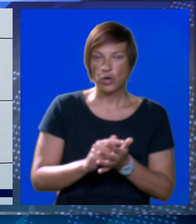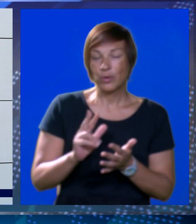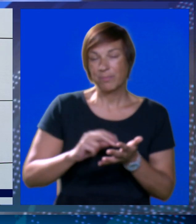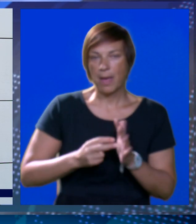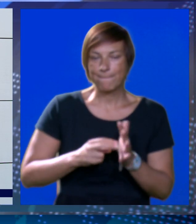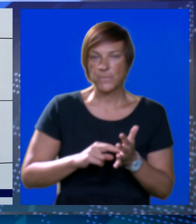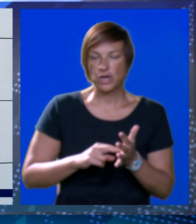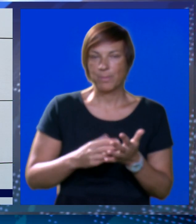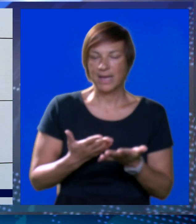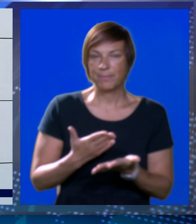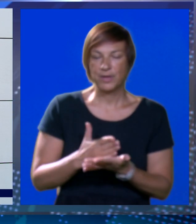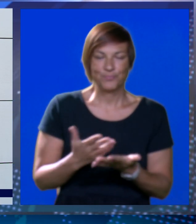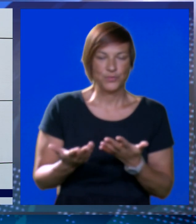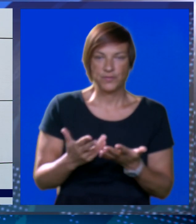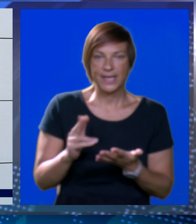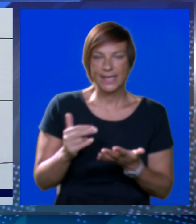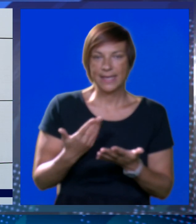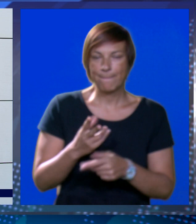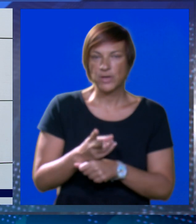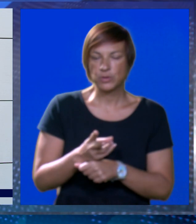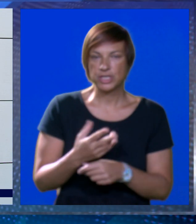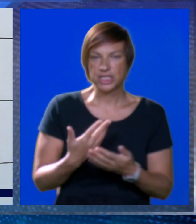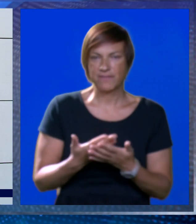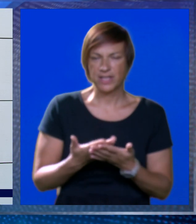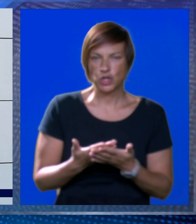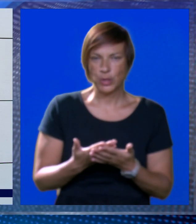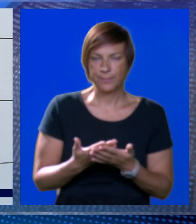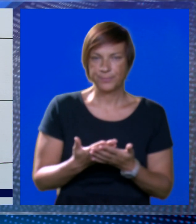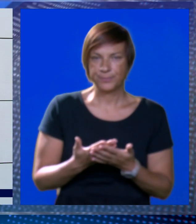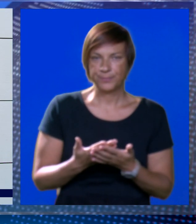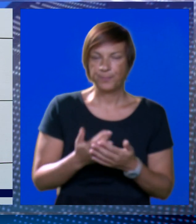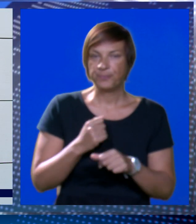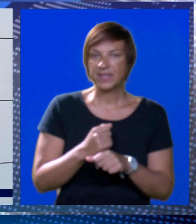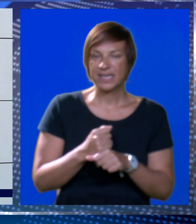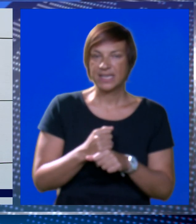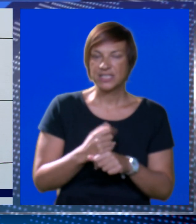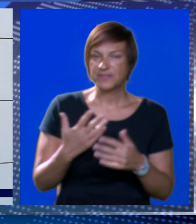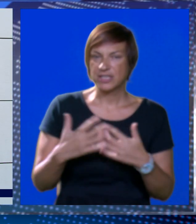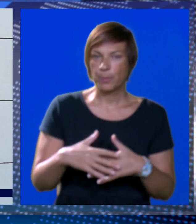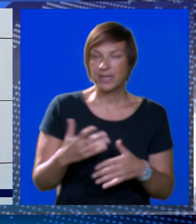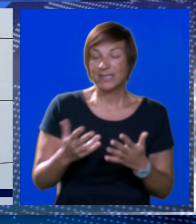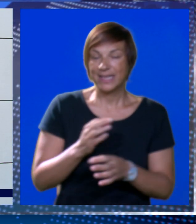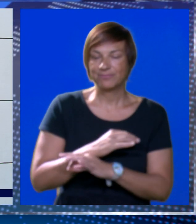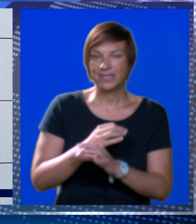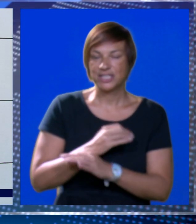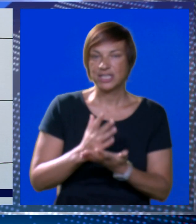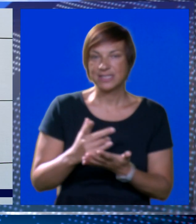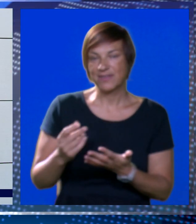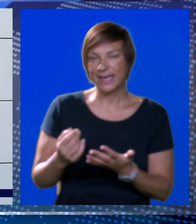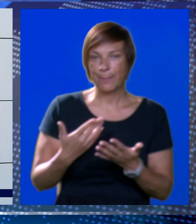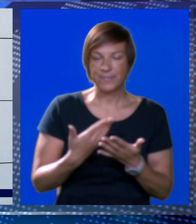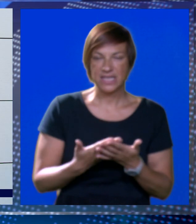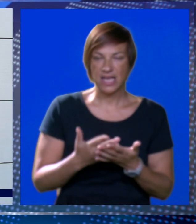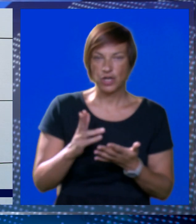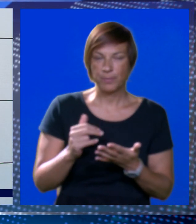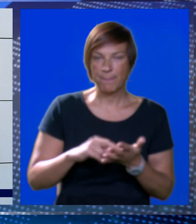naravno da ima problema, problemi su kao i svugdje u državi, a to je, dakle, građevinska operativa gdje, nažalost, svakim